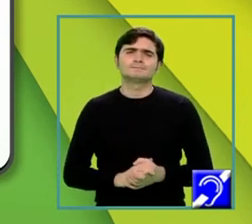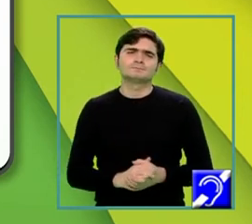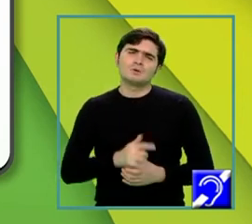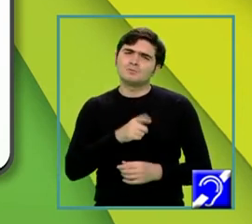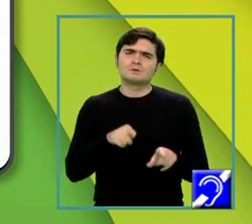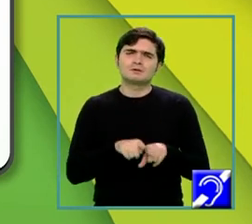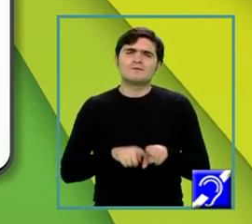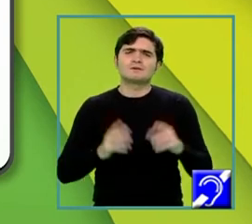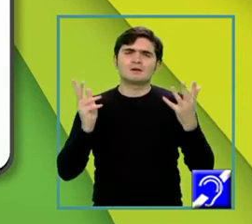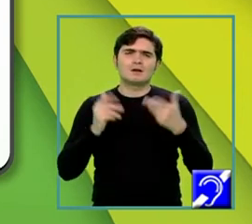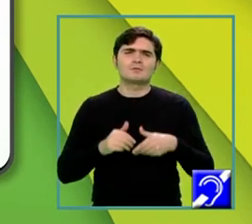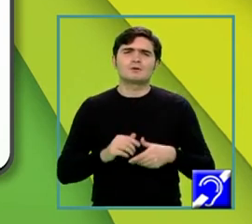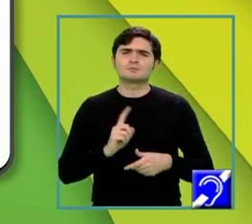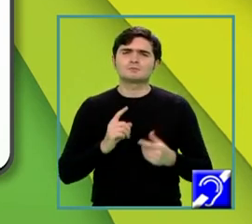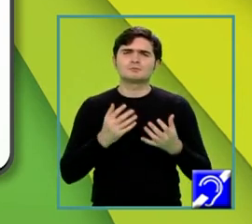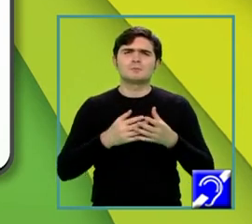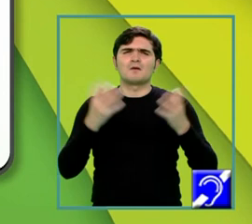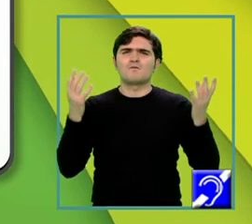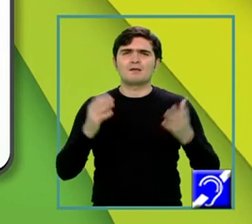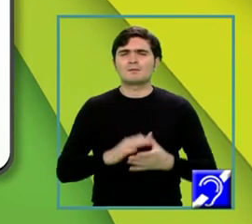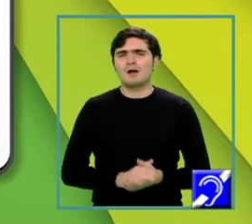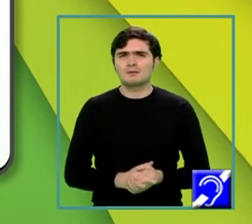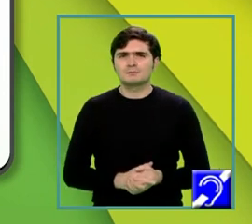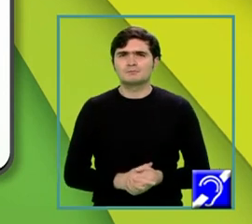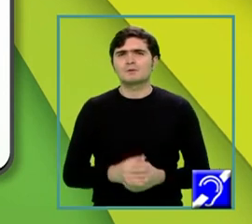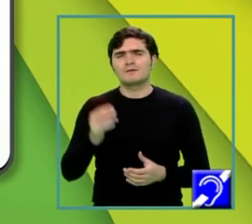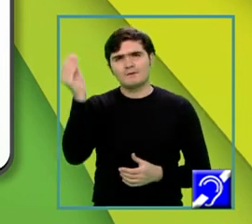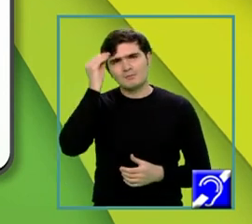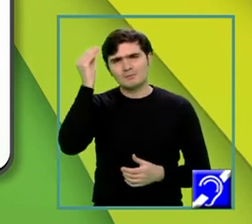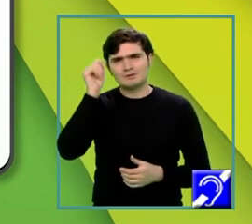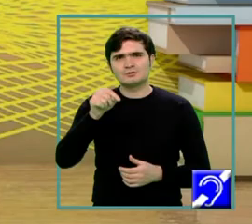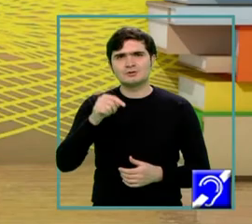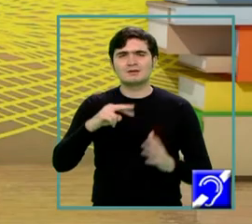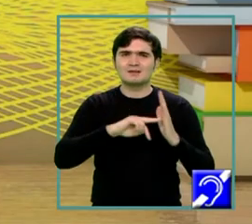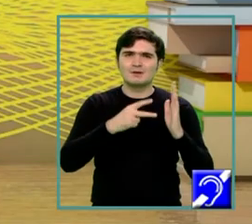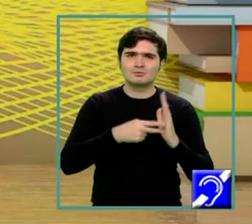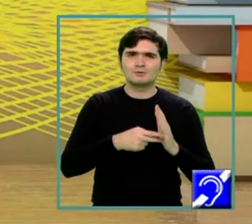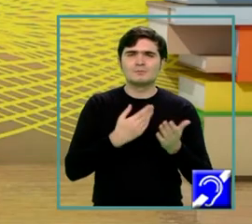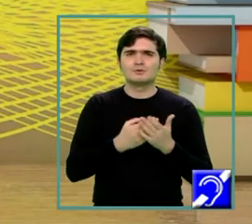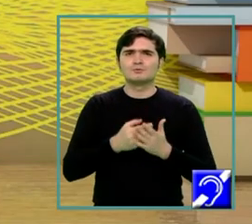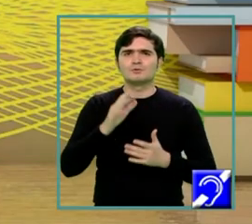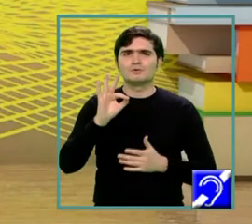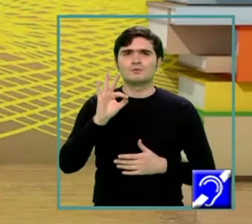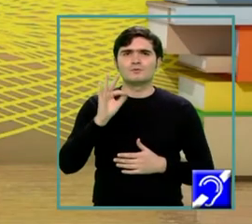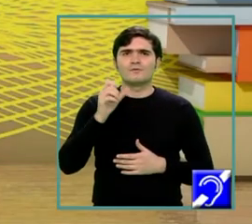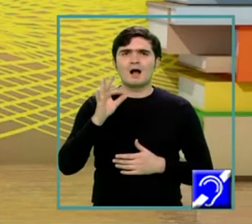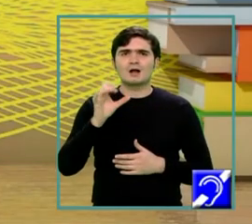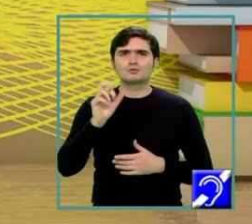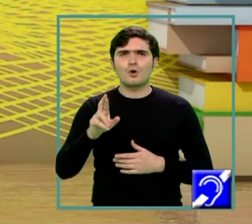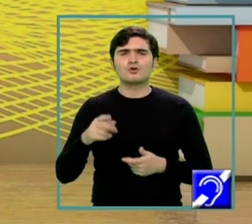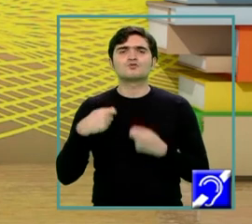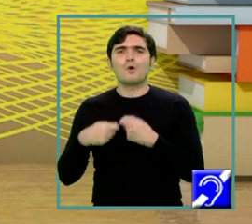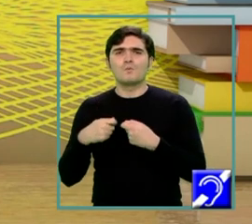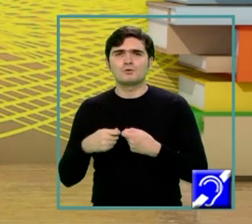puteți să și calculați că nu sunt numere foarte mari, dar v-am adus aminte și această metodă pentru că este mult mai convenabilă,